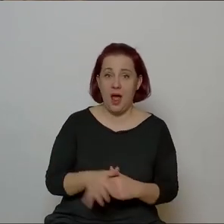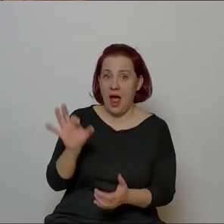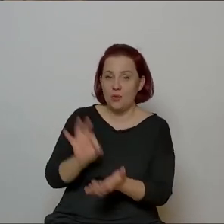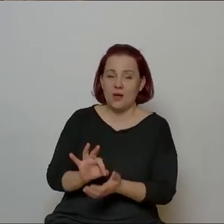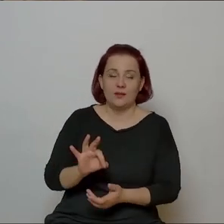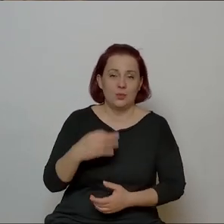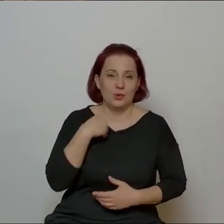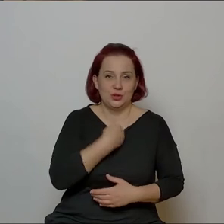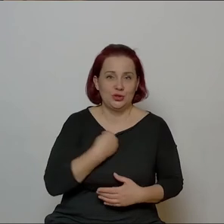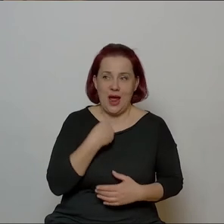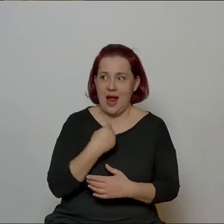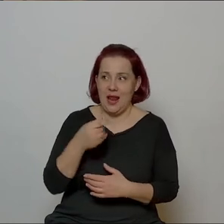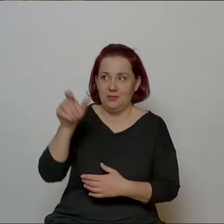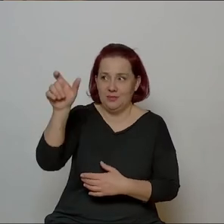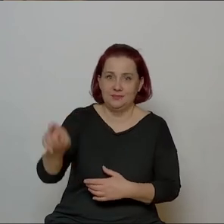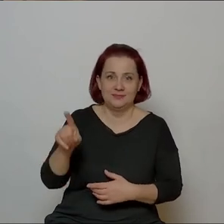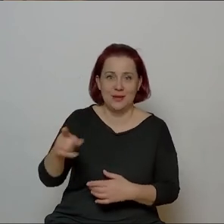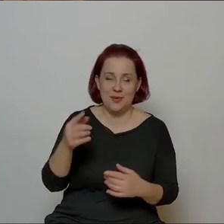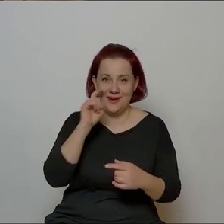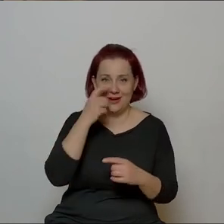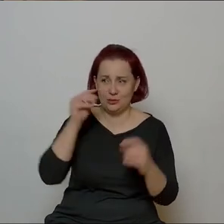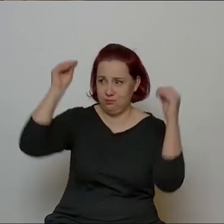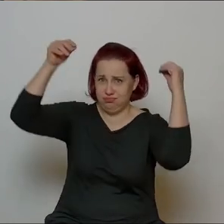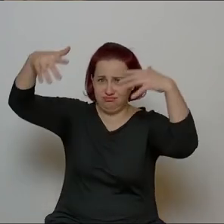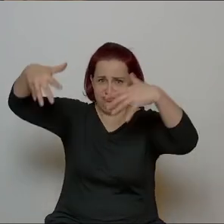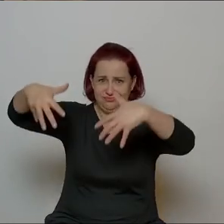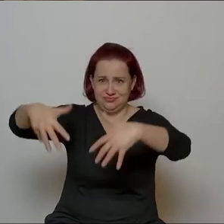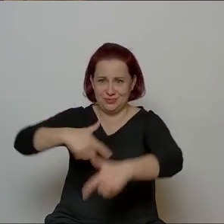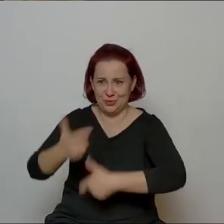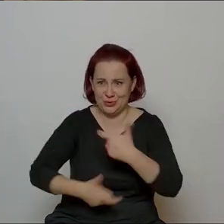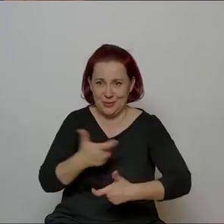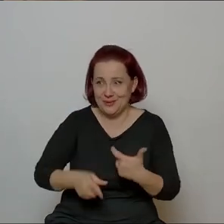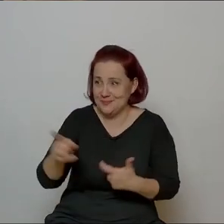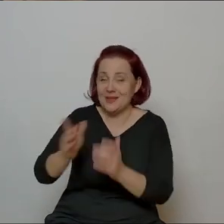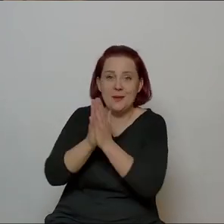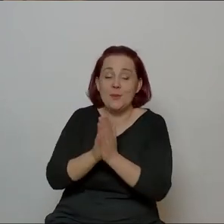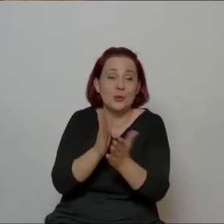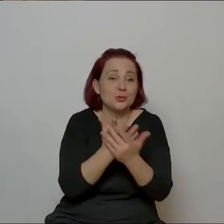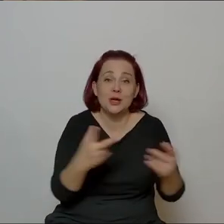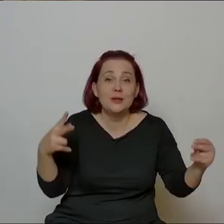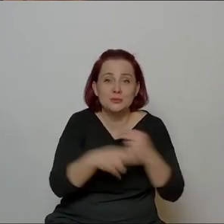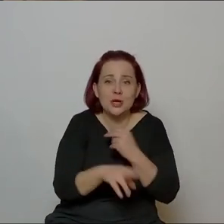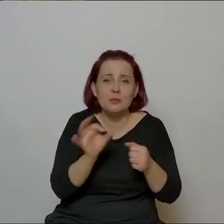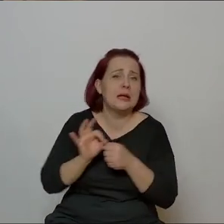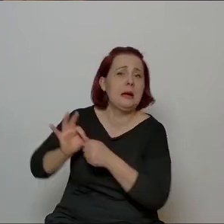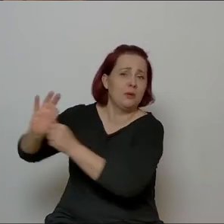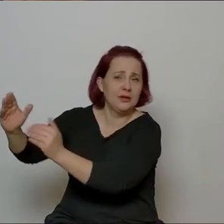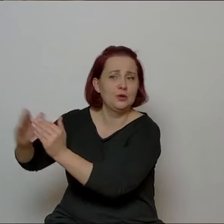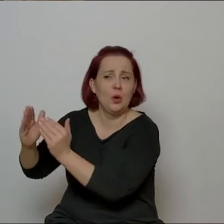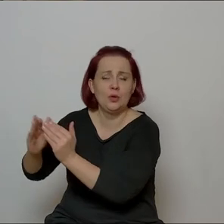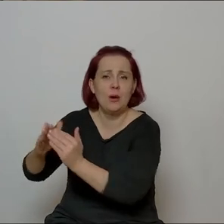tą fasolką z góry na dół, siedziałyśmy w drugim rzędzie we Floriance i ona poprosiła w przerwie dziecko, może odprowadź mnie do domu. Miała